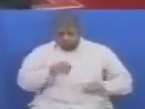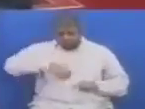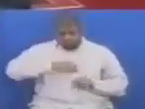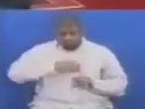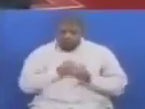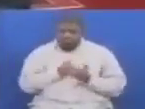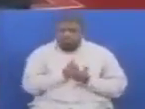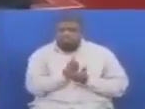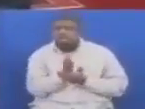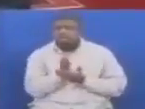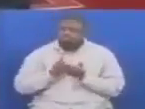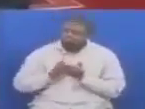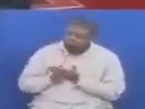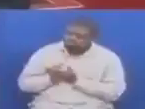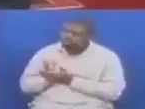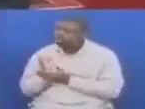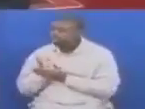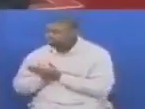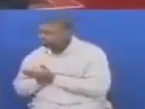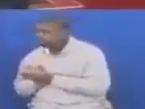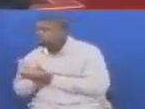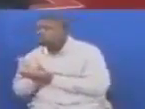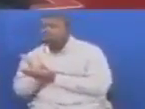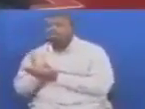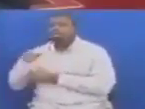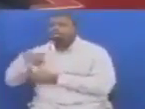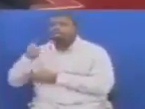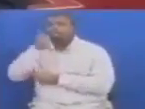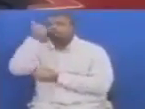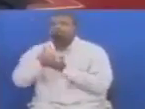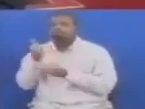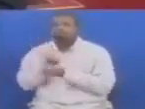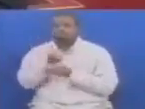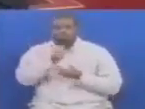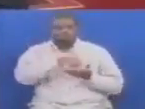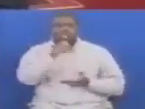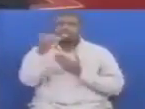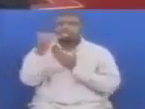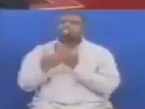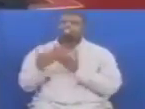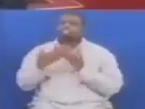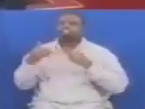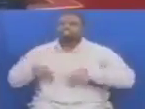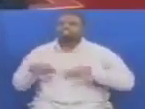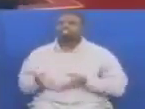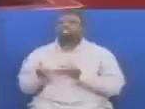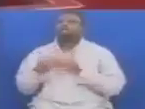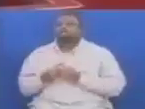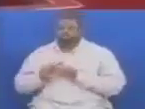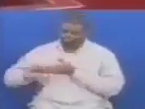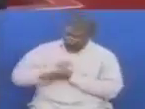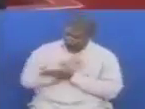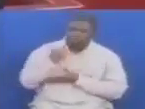Vijiji hivyo Ili sasa tufanya maamzi Na tutafanya maamzi kwa basila yanchi Inaweza kuwa labda ku Futa